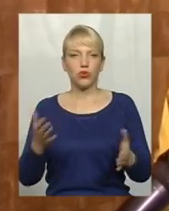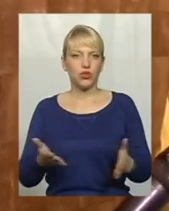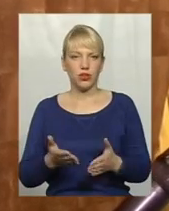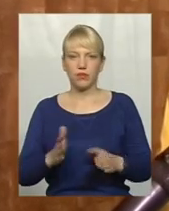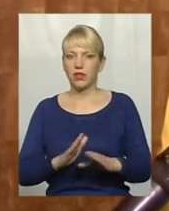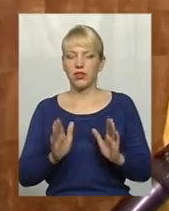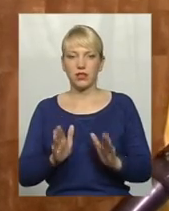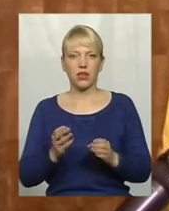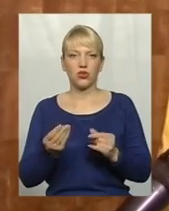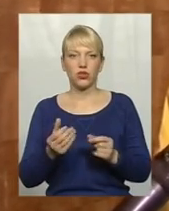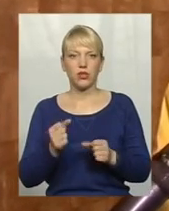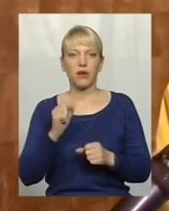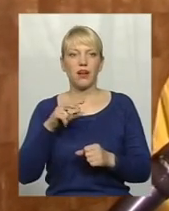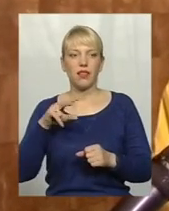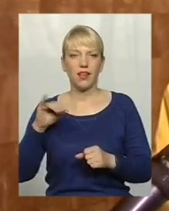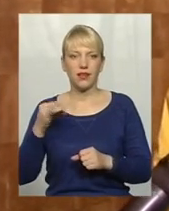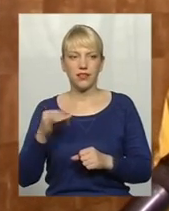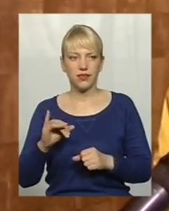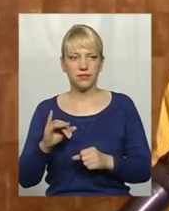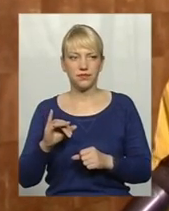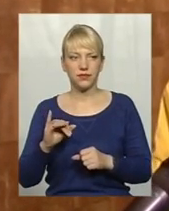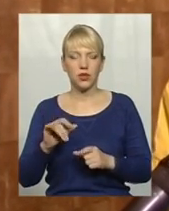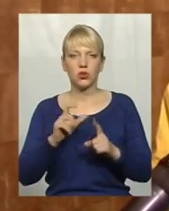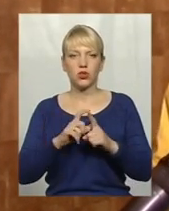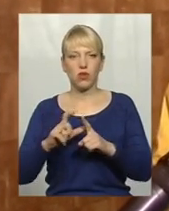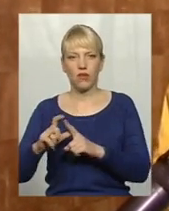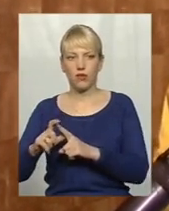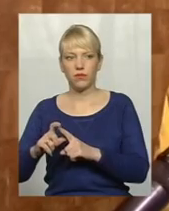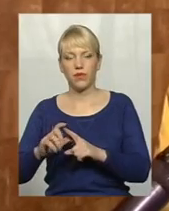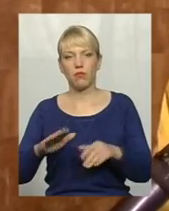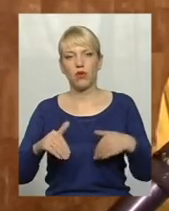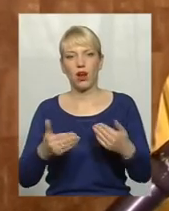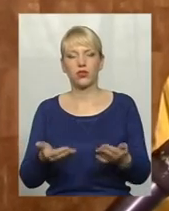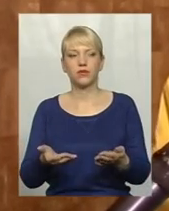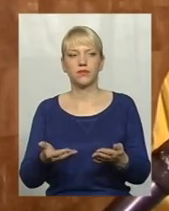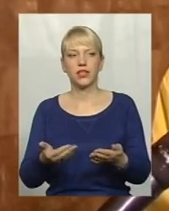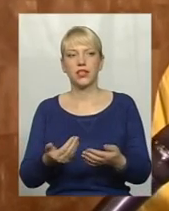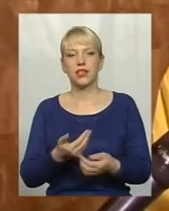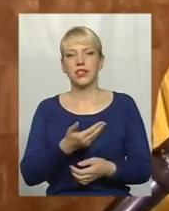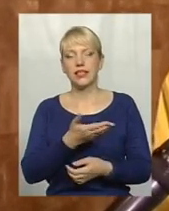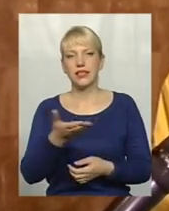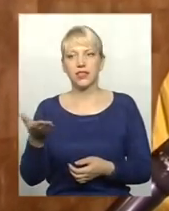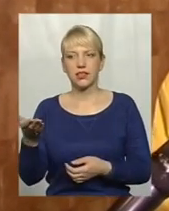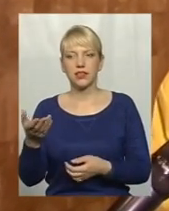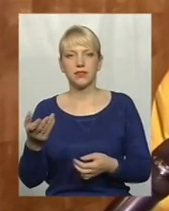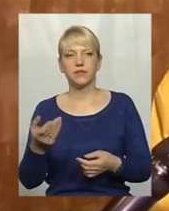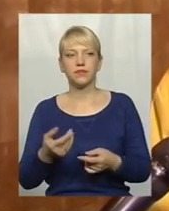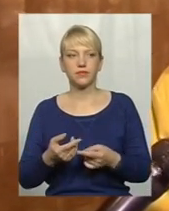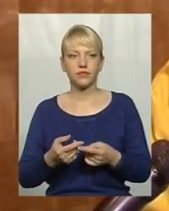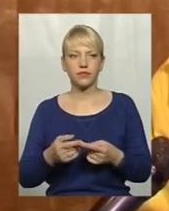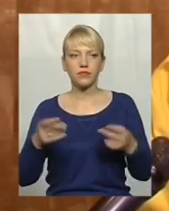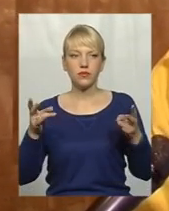Не тільки грошима, але й словом, парадою. Їх, по крайній мірі,